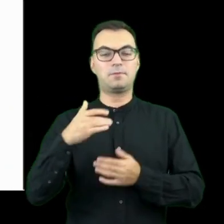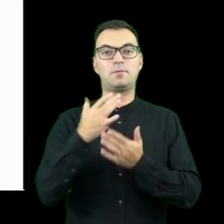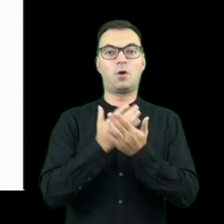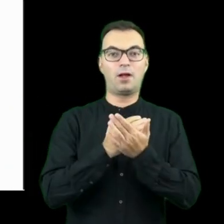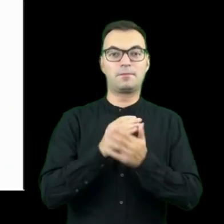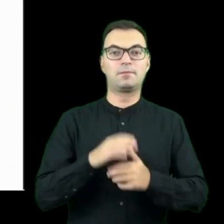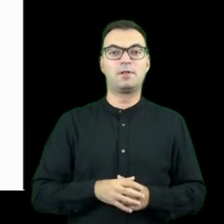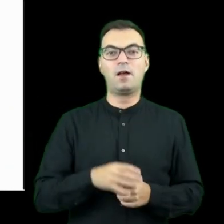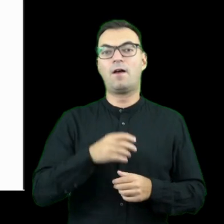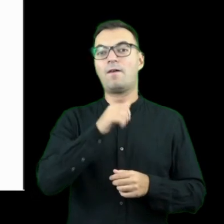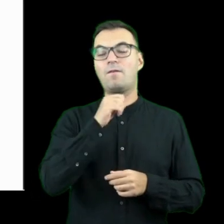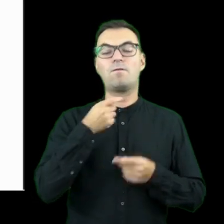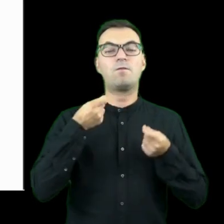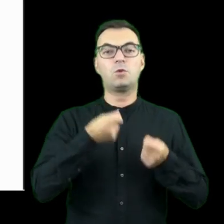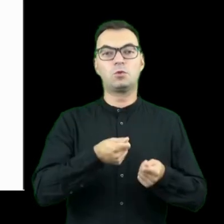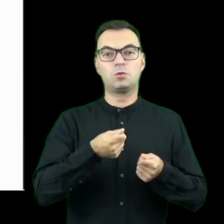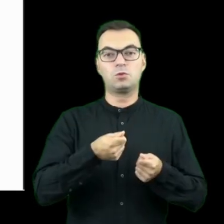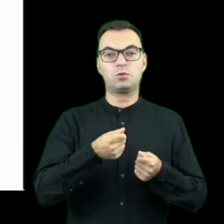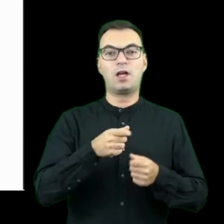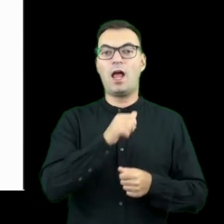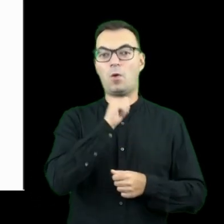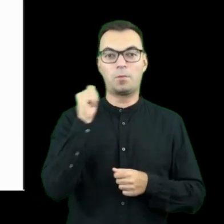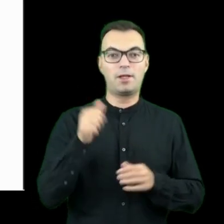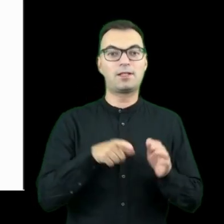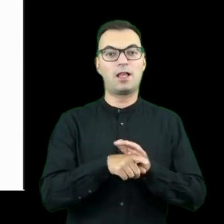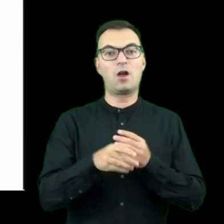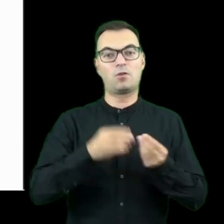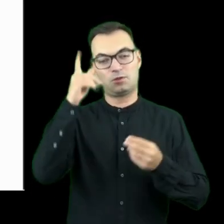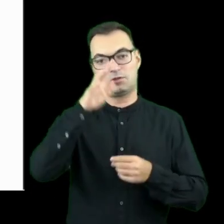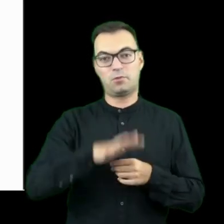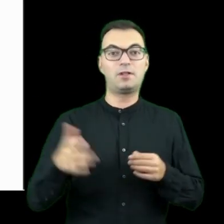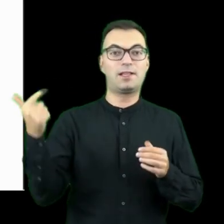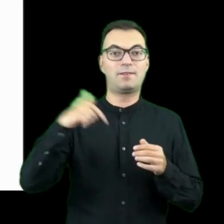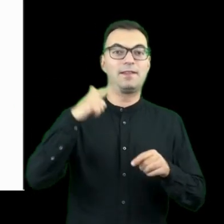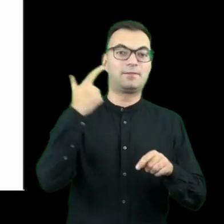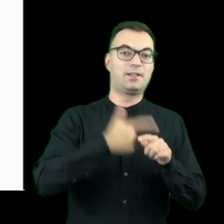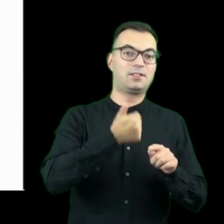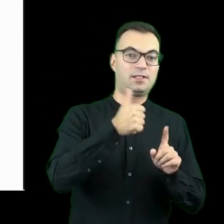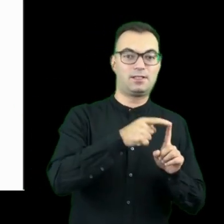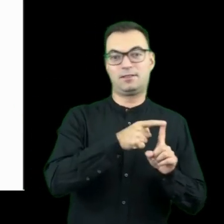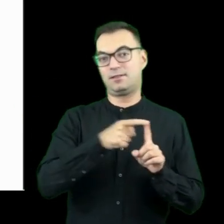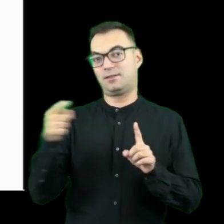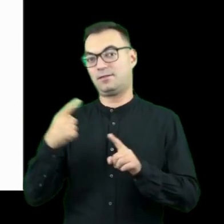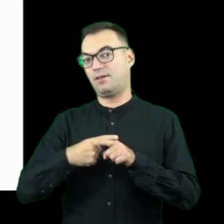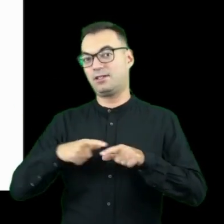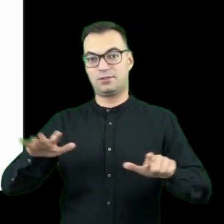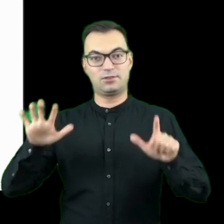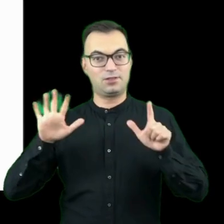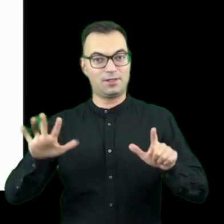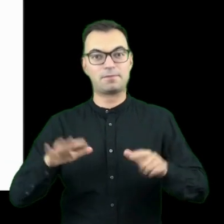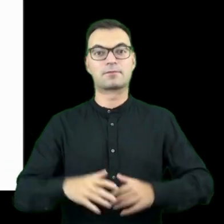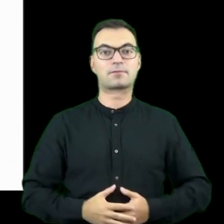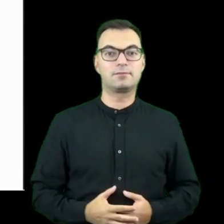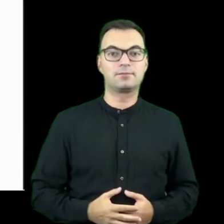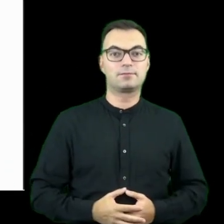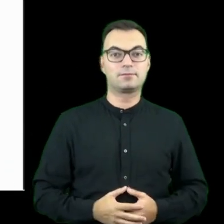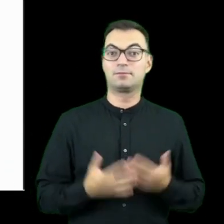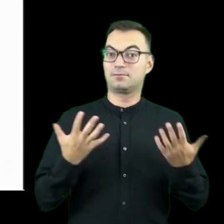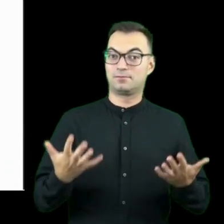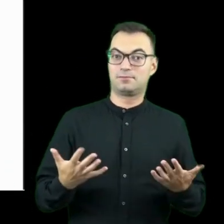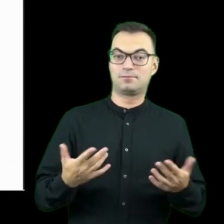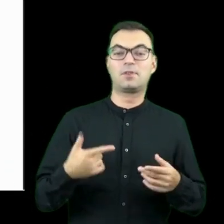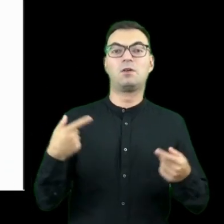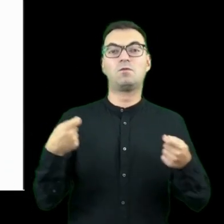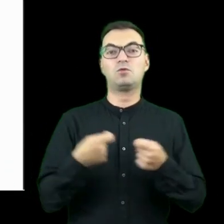programu Fundusze Europejskie dla Rozwoju Społecznego 2021-2027 i tym samym jest